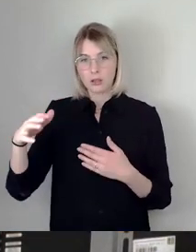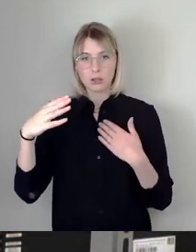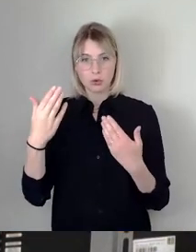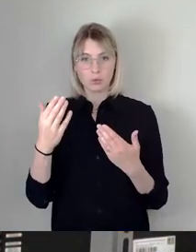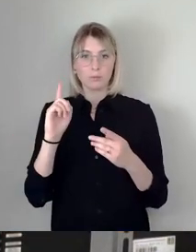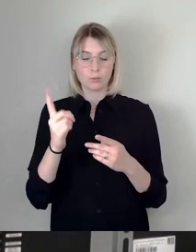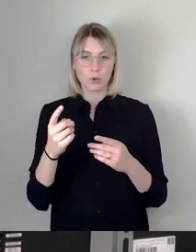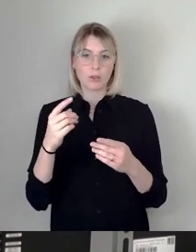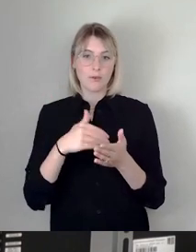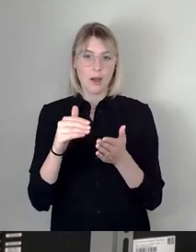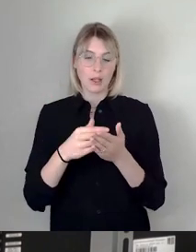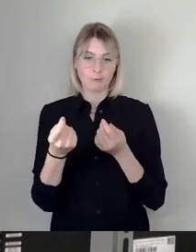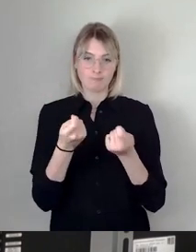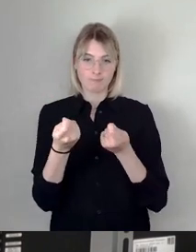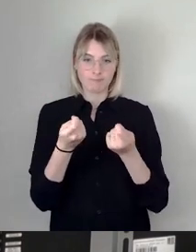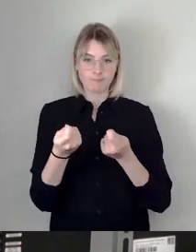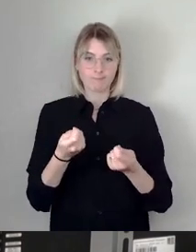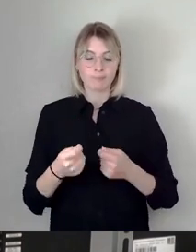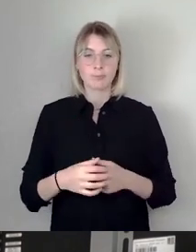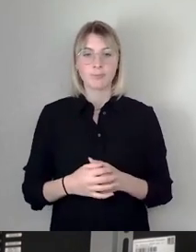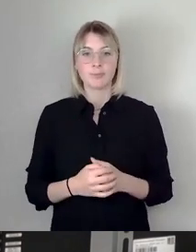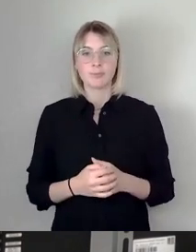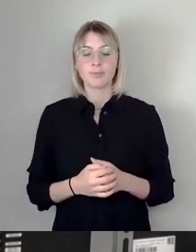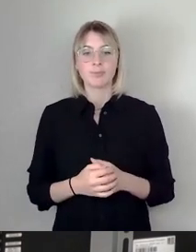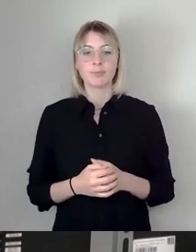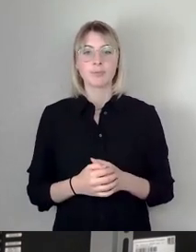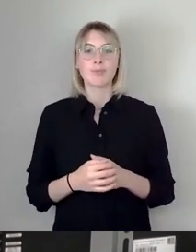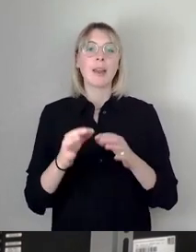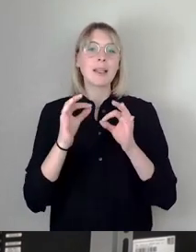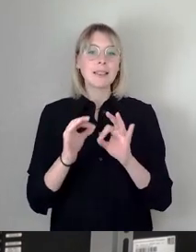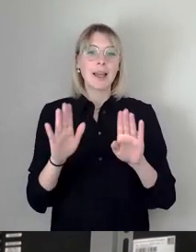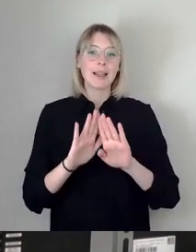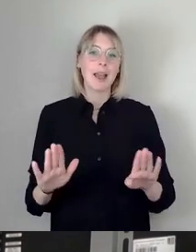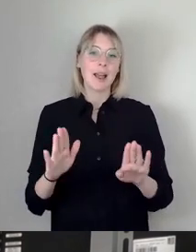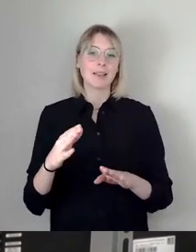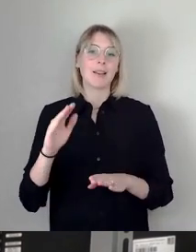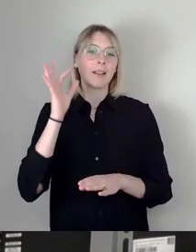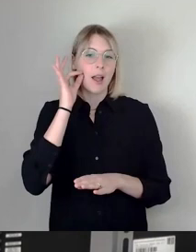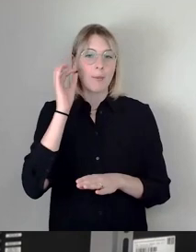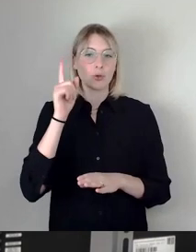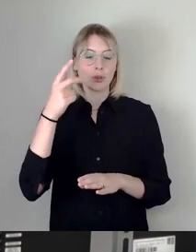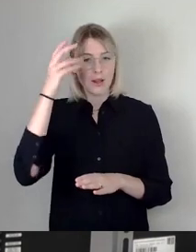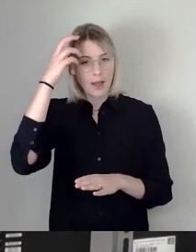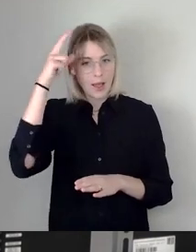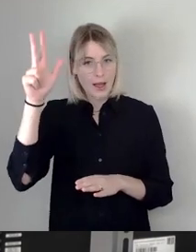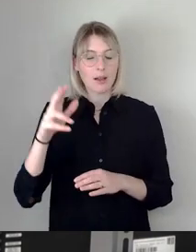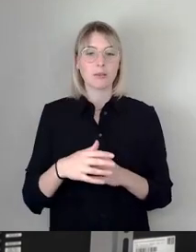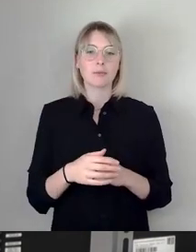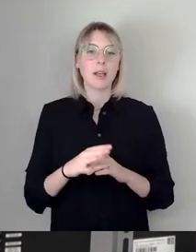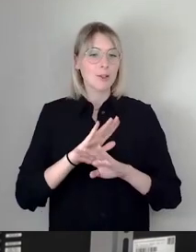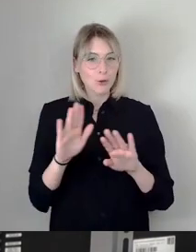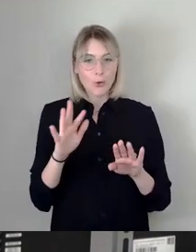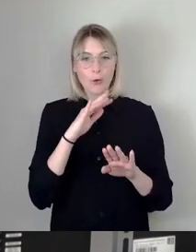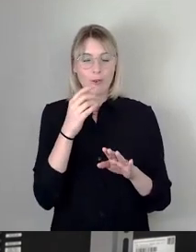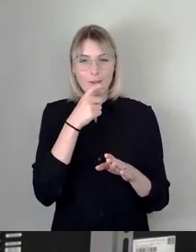mitlenken werden. Sehr geehrte Damen und Herren, genug von Zukunftsmusik. Wir haben jetzt noch einmal eine arbeitsintensive Doppelsitzung vor